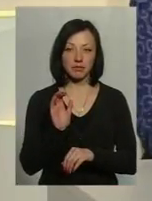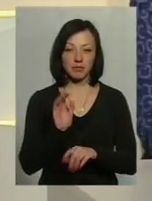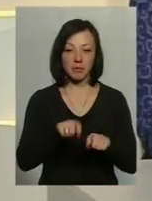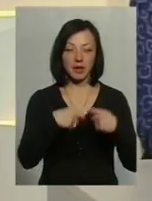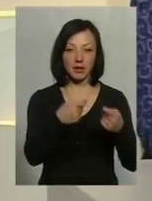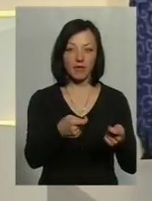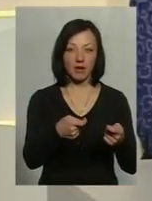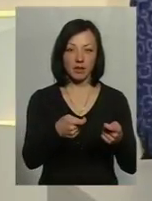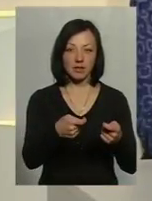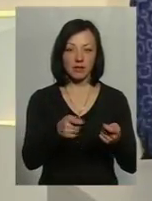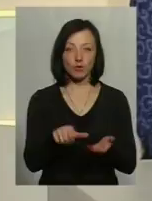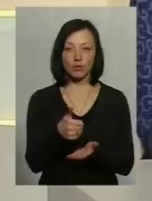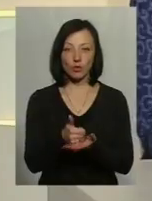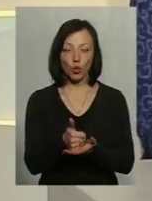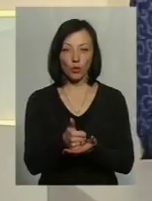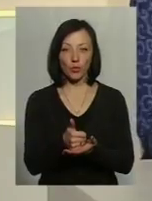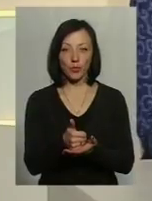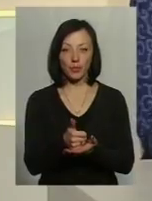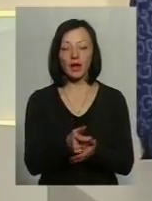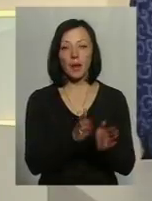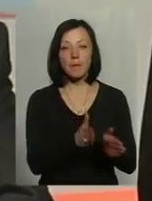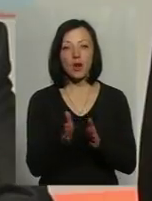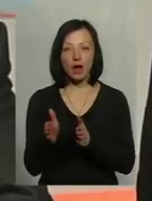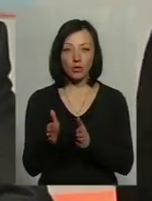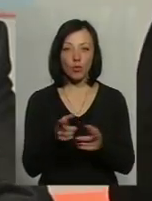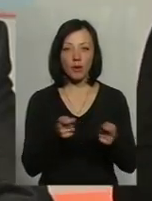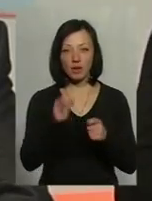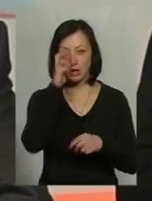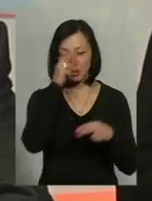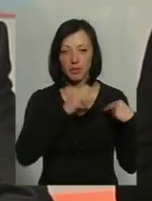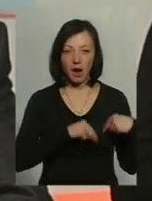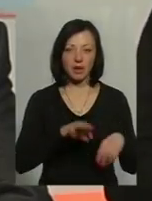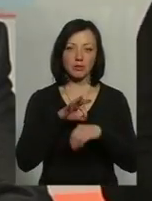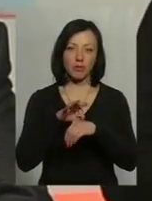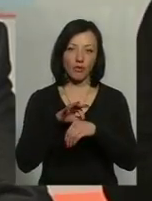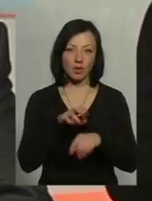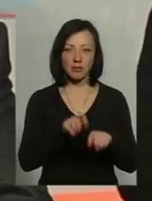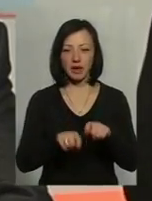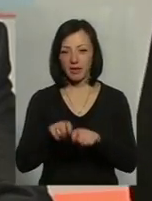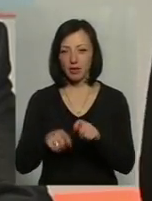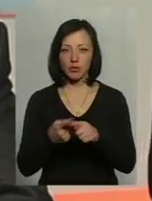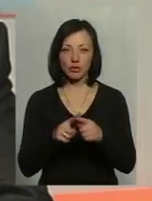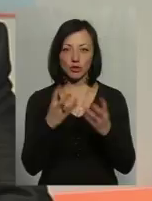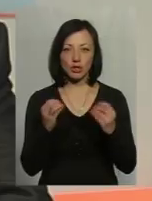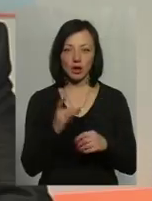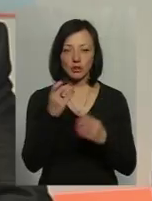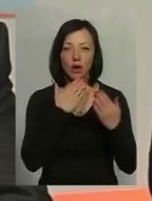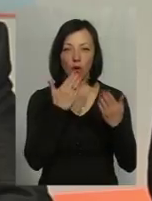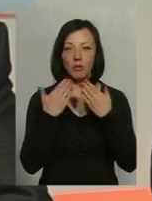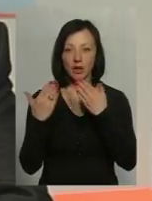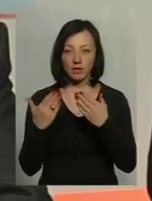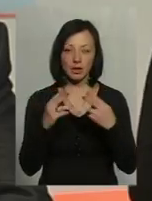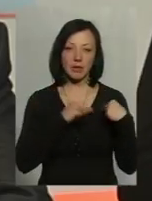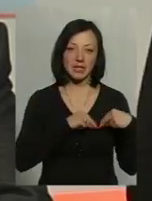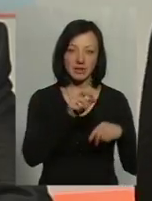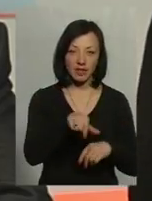передавалися в встановленому порядку в управління Держпраці, проводилися перевірки по цьому, ще раз опитувалися і